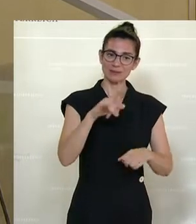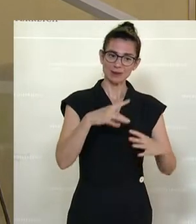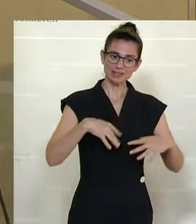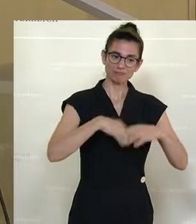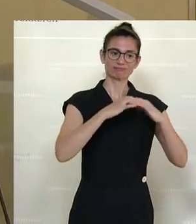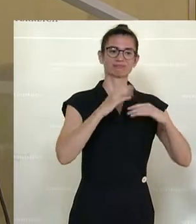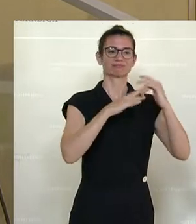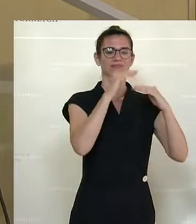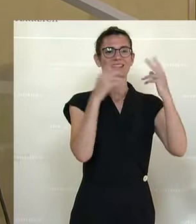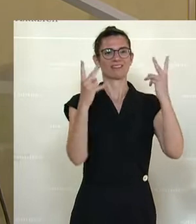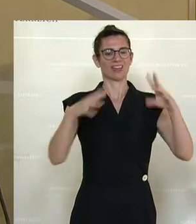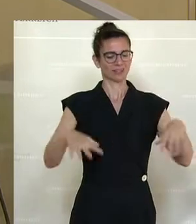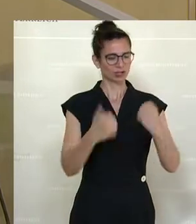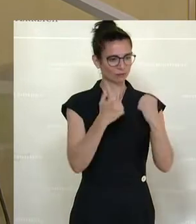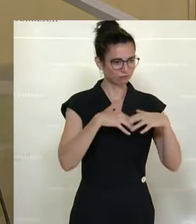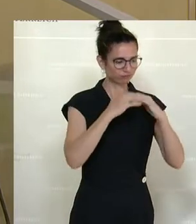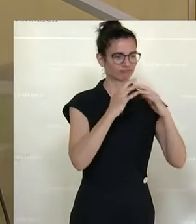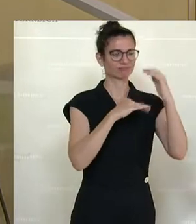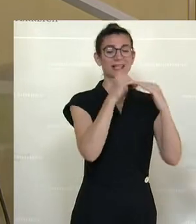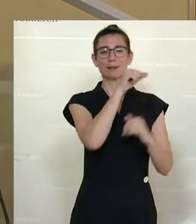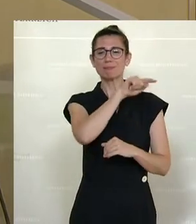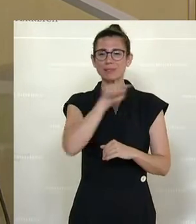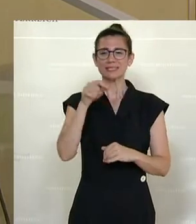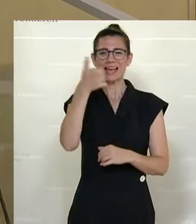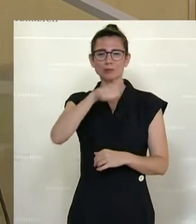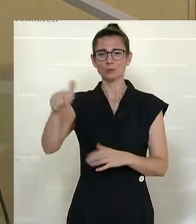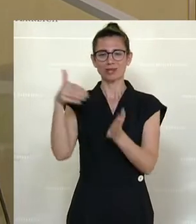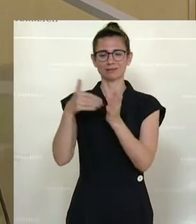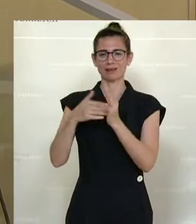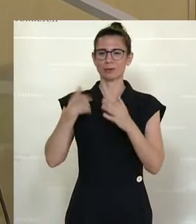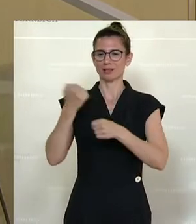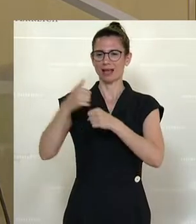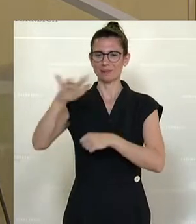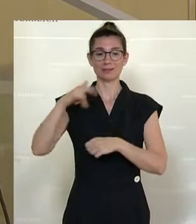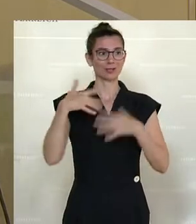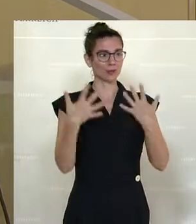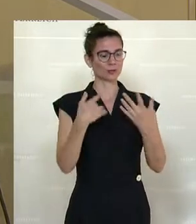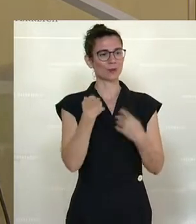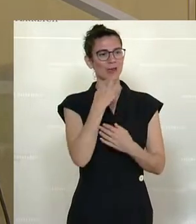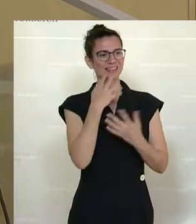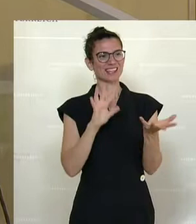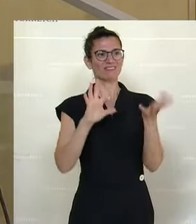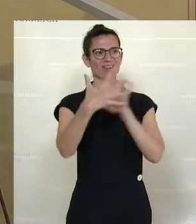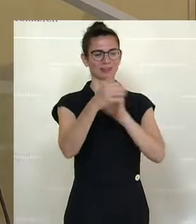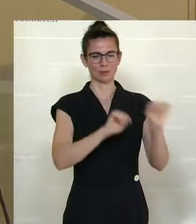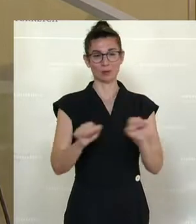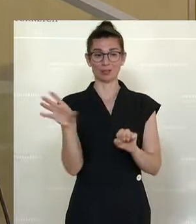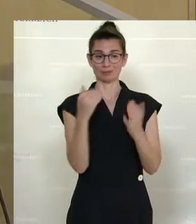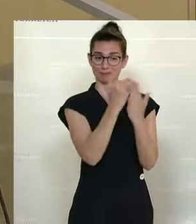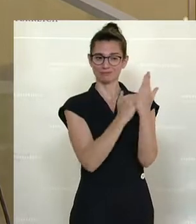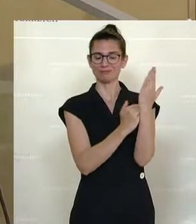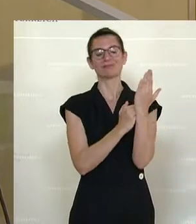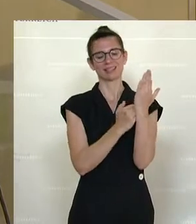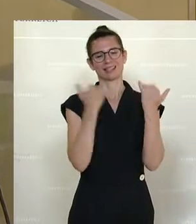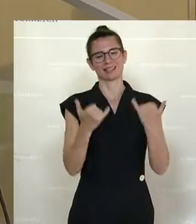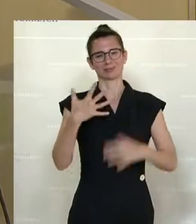und Wertschöpfung schaffen. Bis zu 100.000 Jobs kann die Energiewende sichern und schaffen. Und mit diesem Gesetz machen wir uns dazu